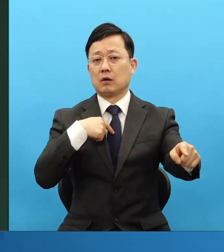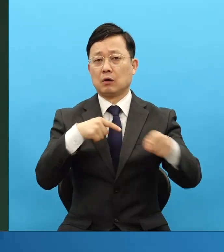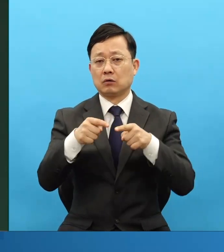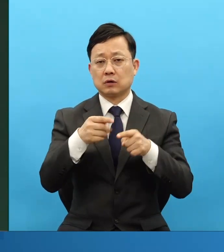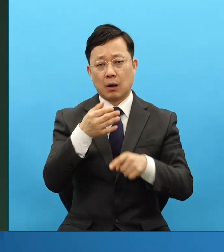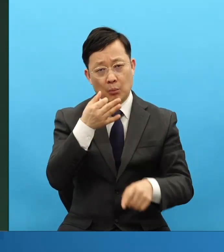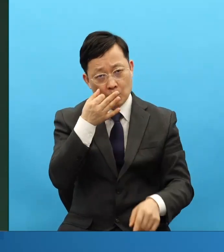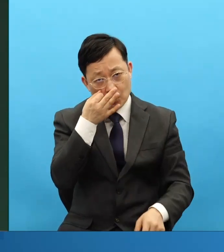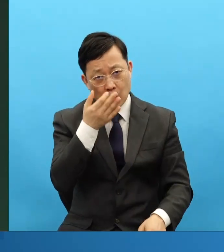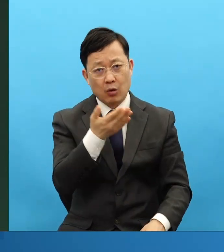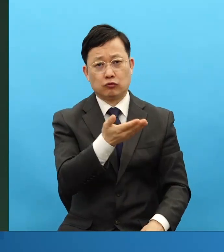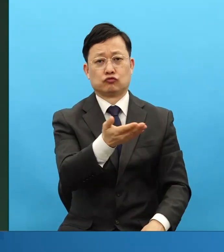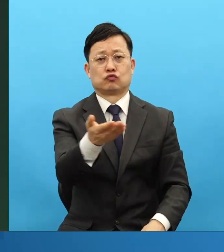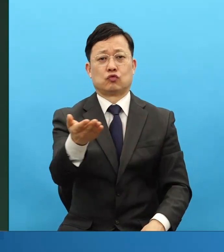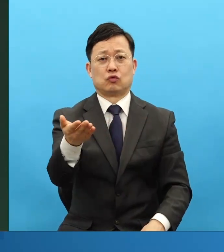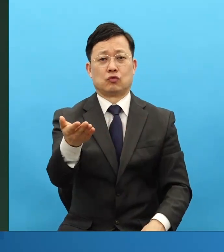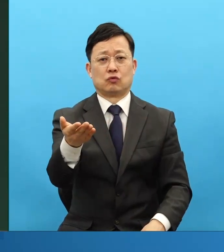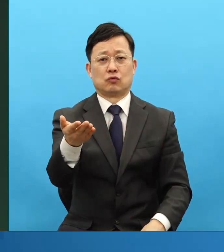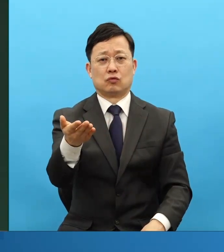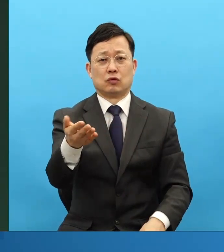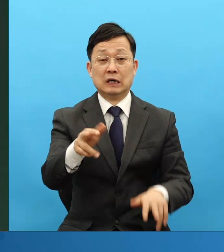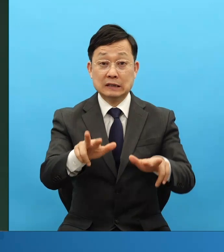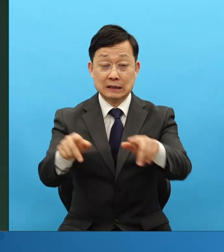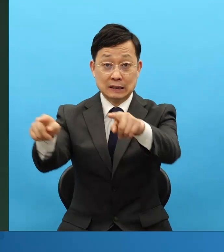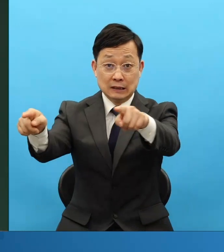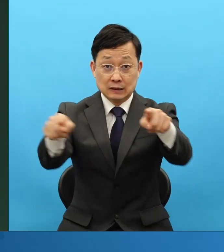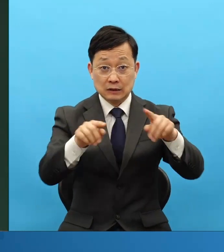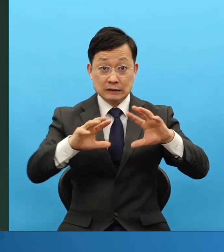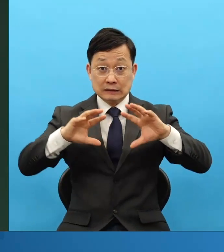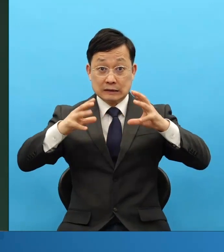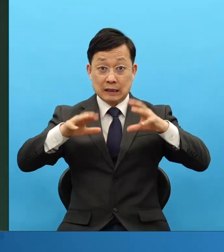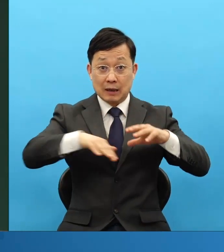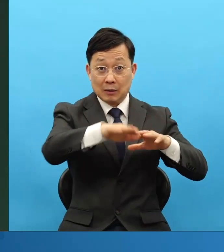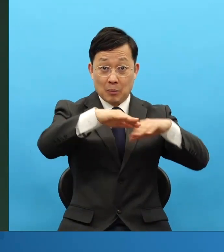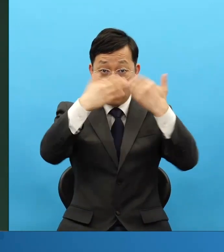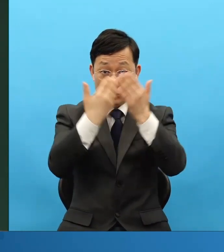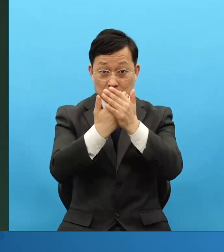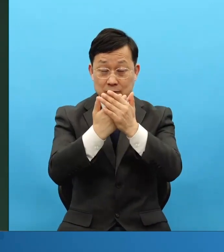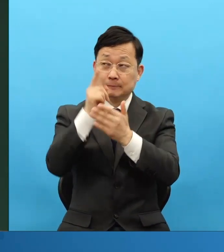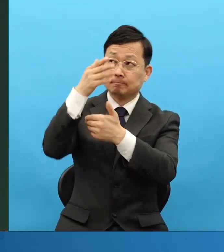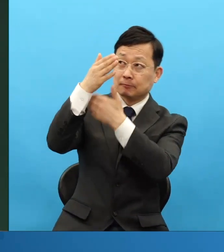해보가셔야 돼요. 전국 세계에 있는 분들 하나님의 능력 24놀이라.